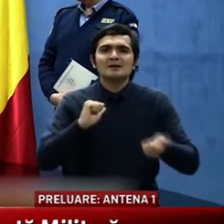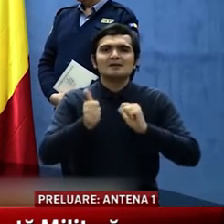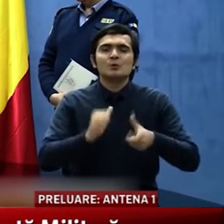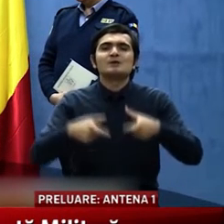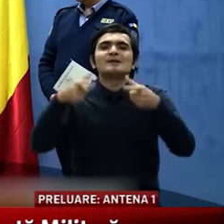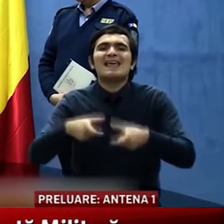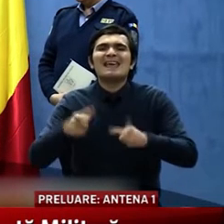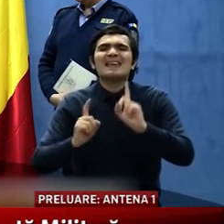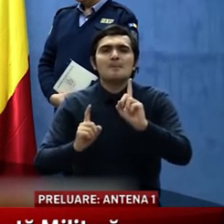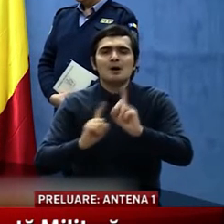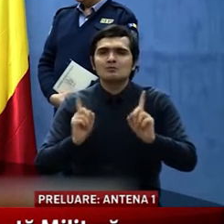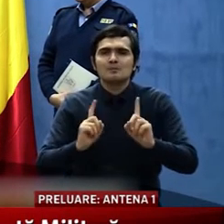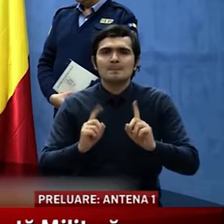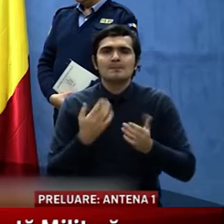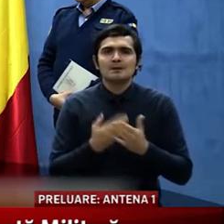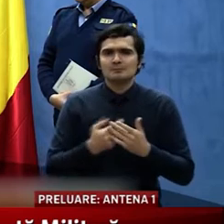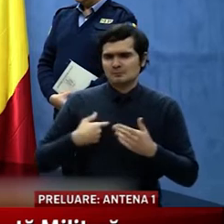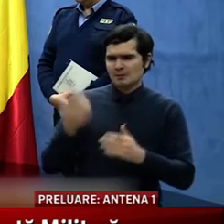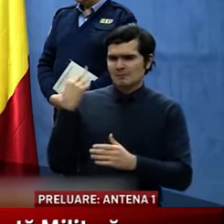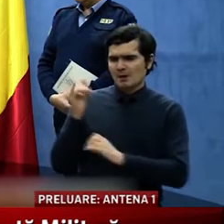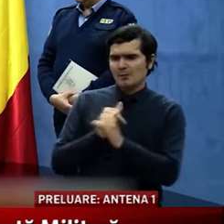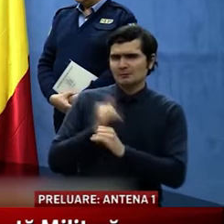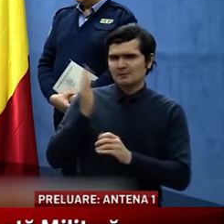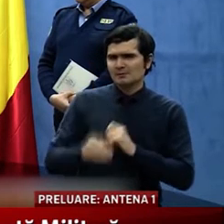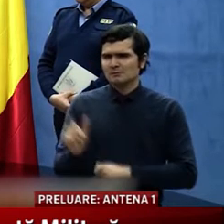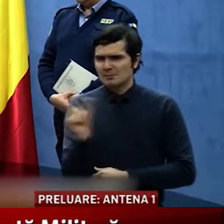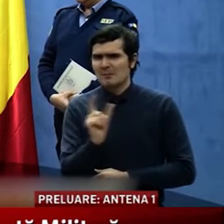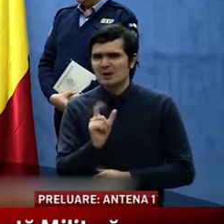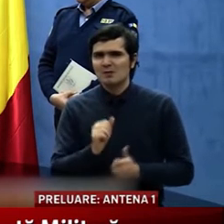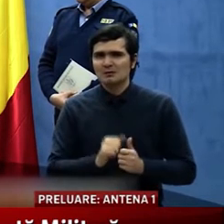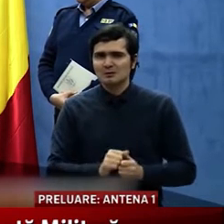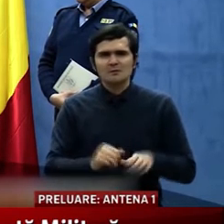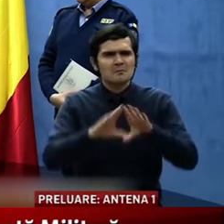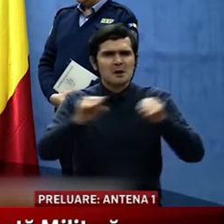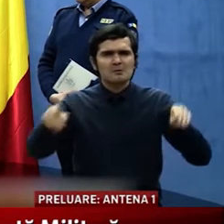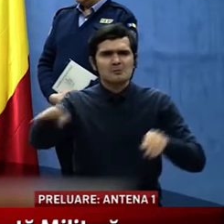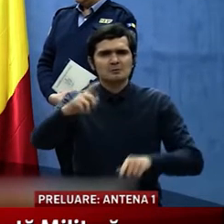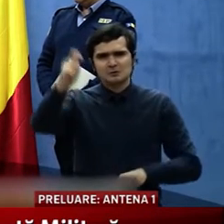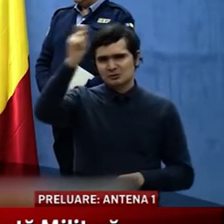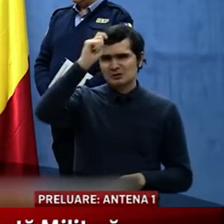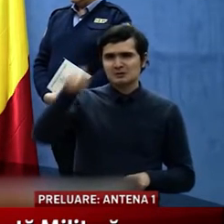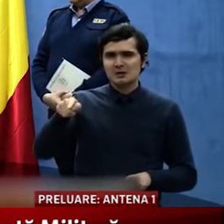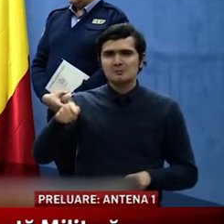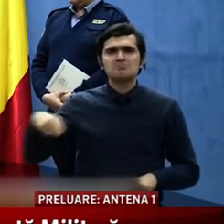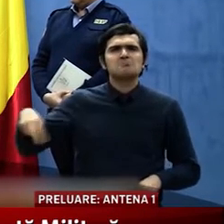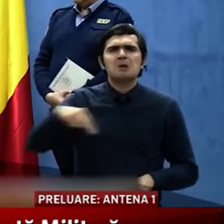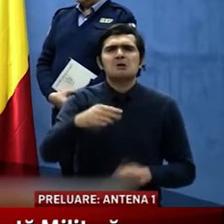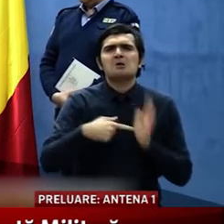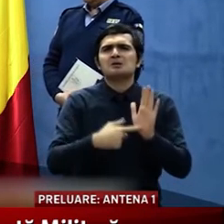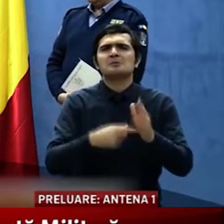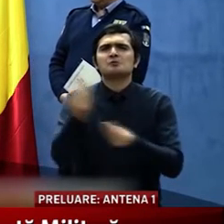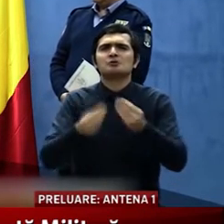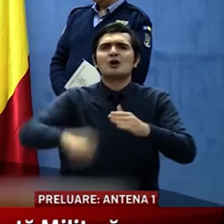pentru că am observat în ultima perioadă că mulți cetățeni merg să joace fotbal.